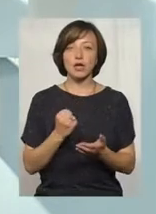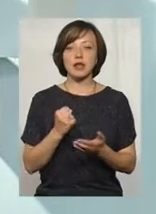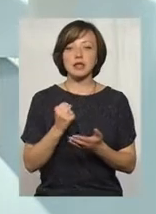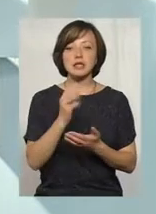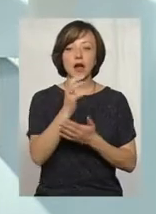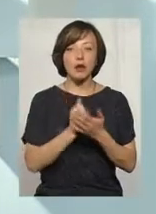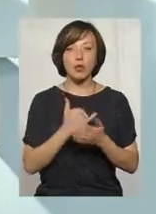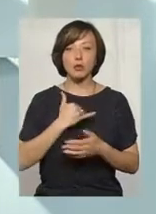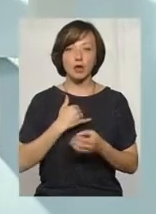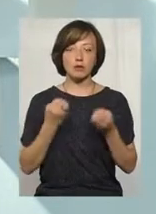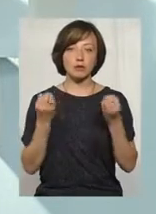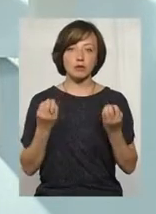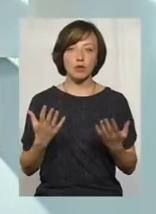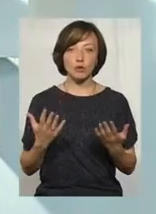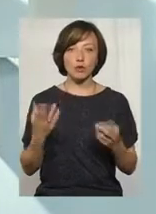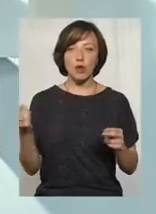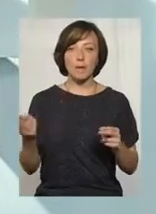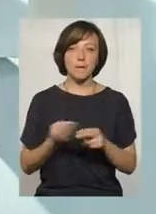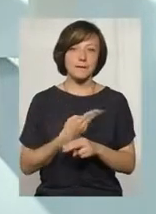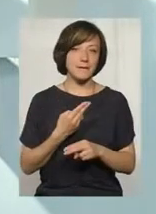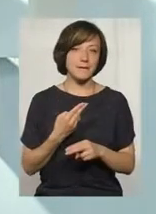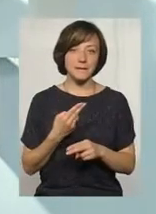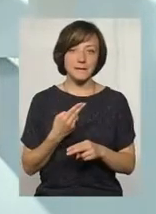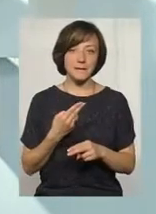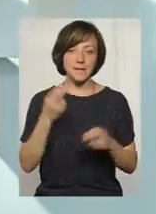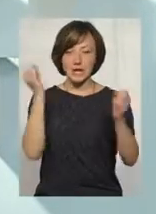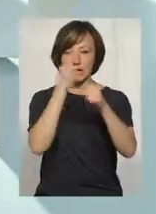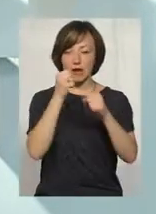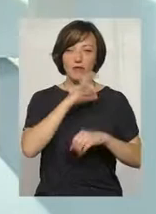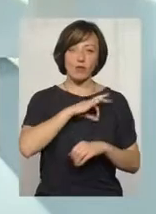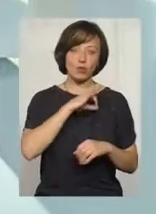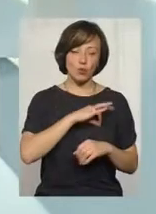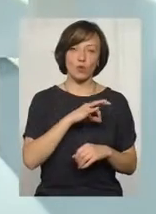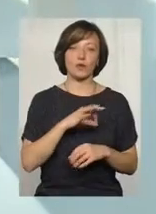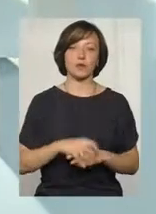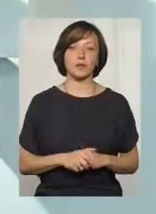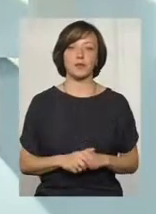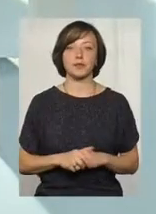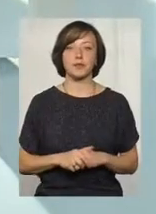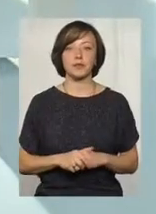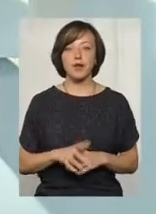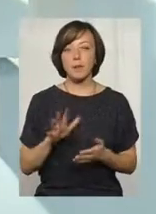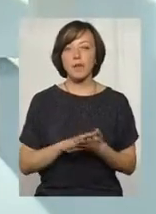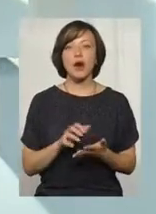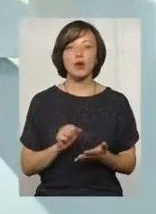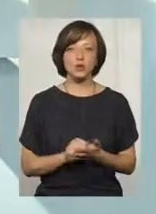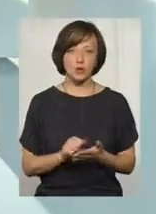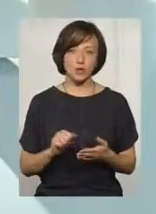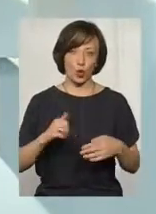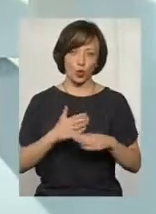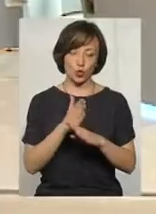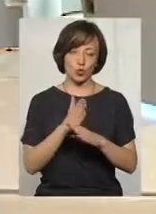скарби, які в нас просто бездарно або використовуються, чи не використовуються, в усякому разі бездарно марнуються і руйнуються.